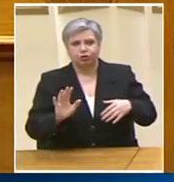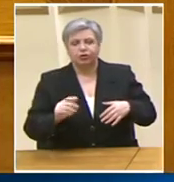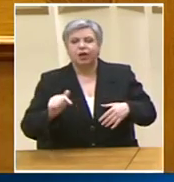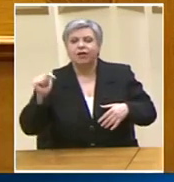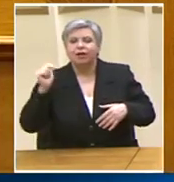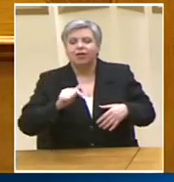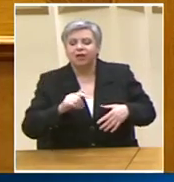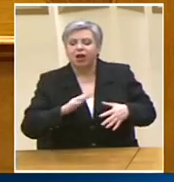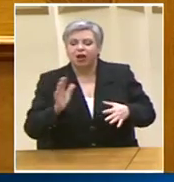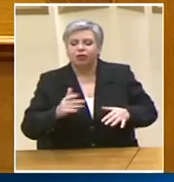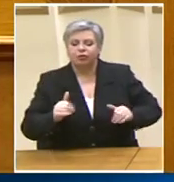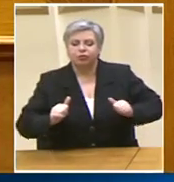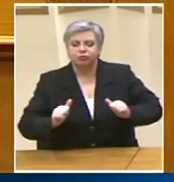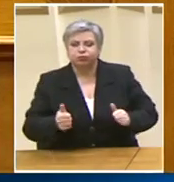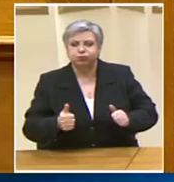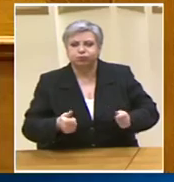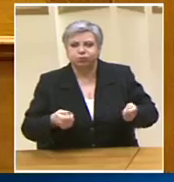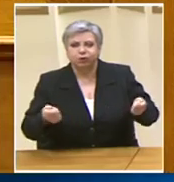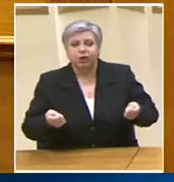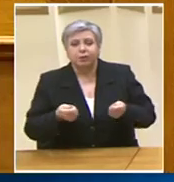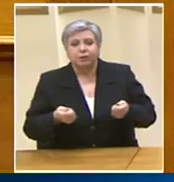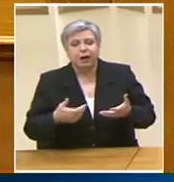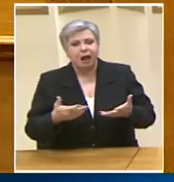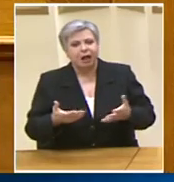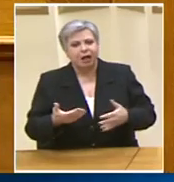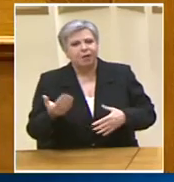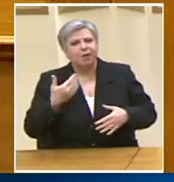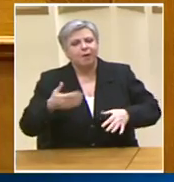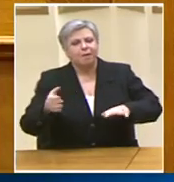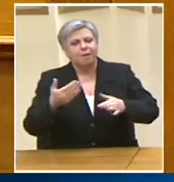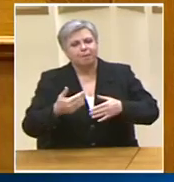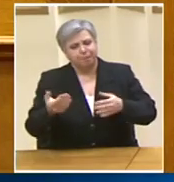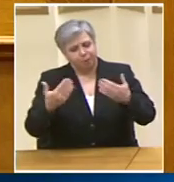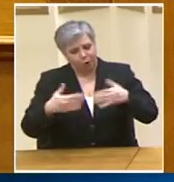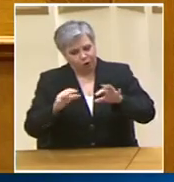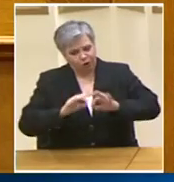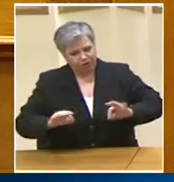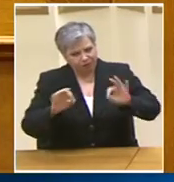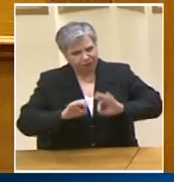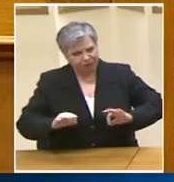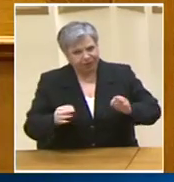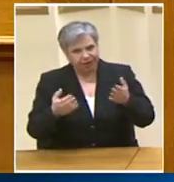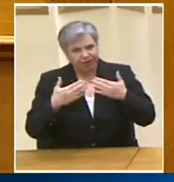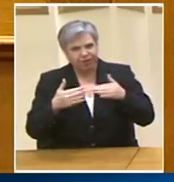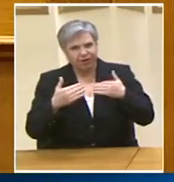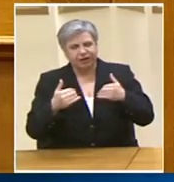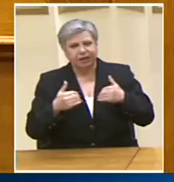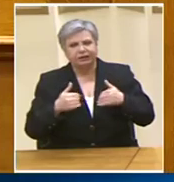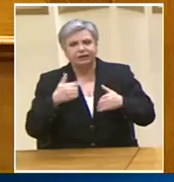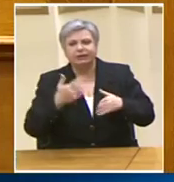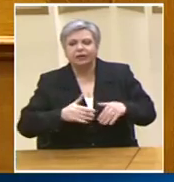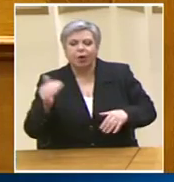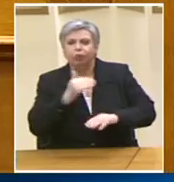Τόση προετοιμασία Που τις πρώτες νομοθετικές σας παρεμβάσεις